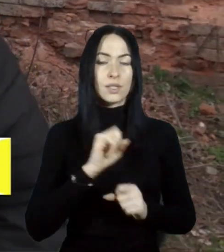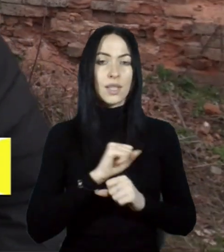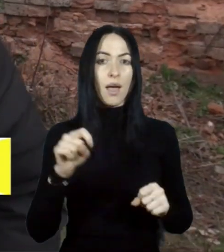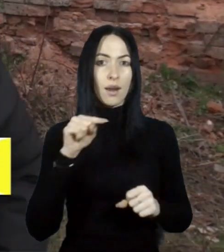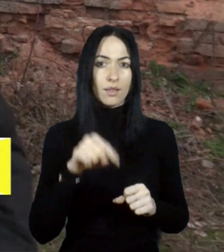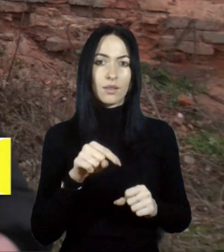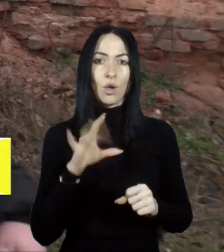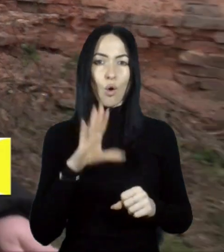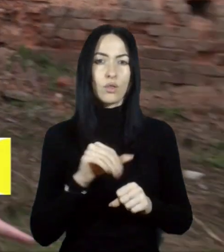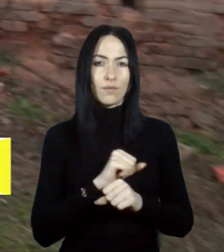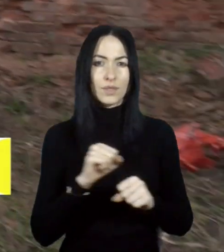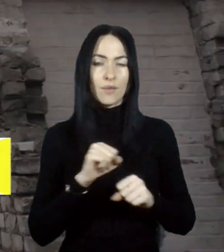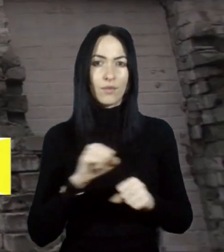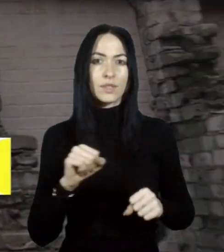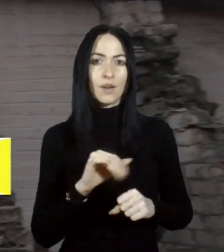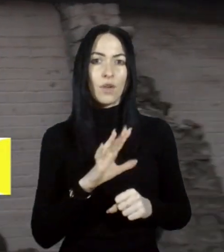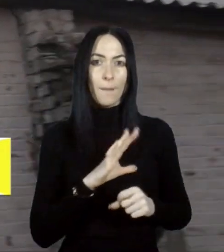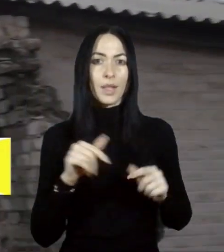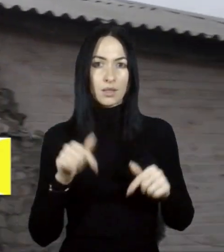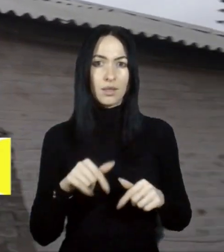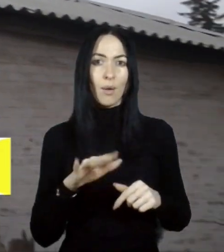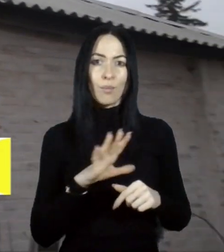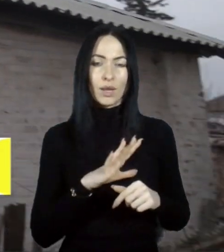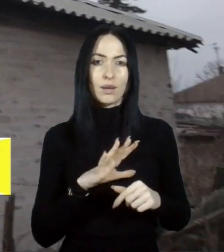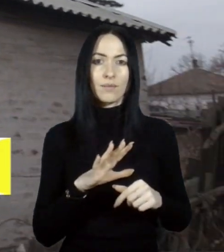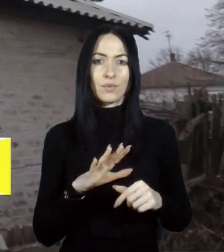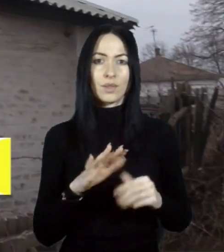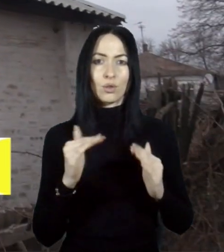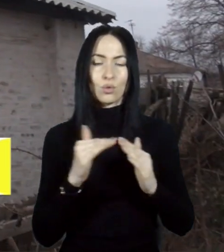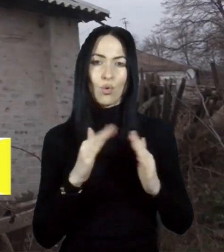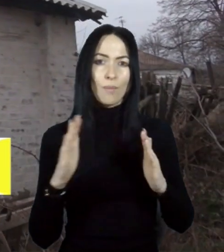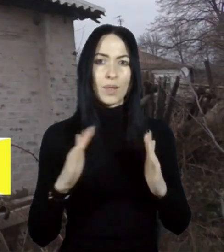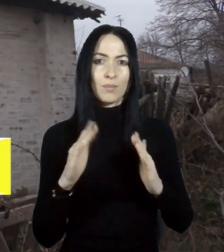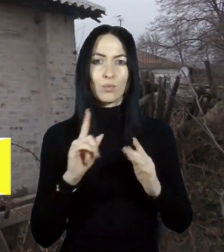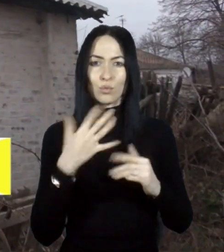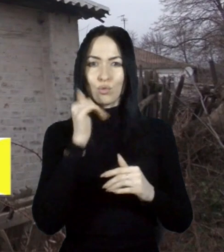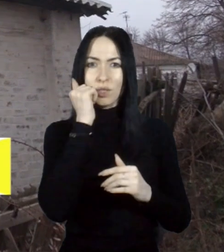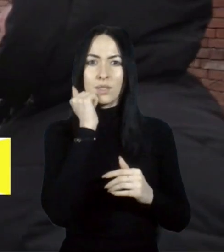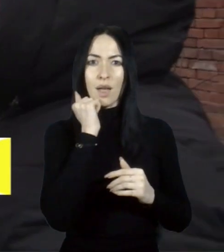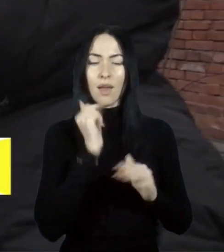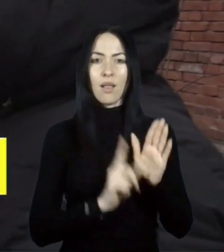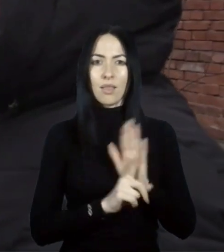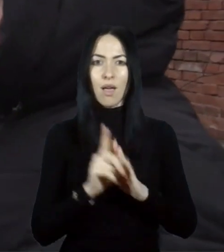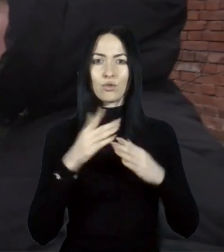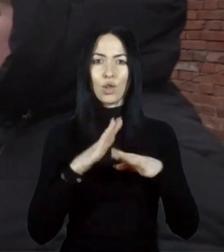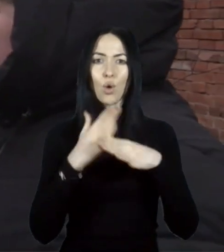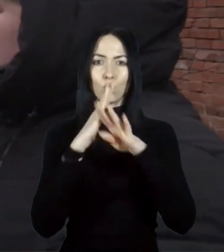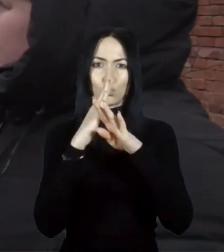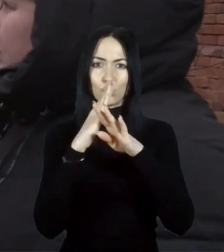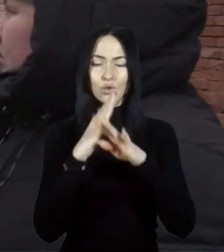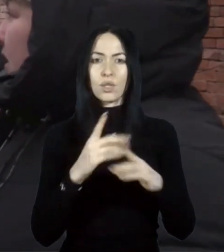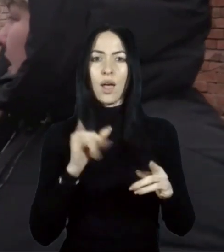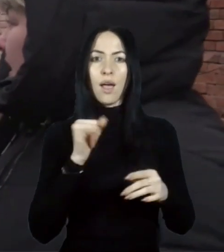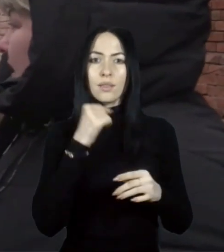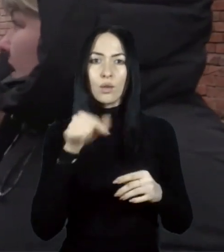визриву, визрив був тут. Були підпорки будинок, тому що вже старий почав рушитися. Дідушка ще